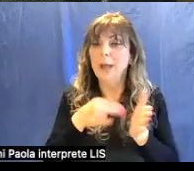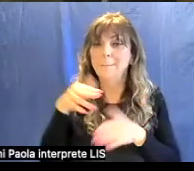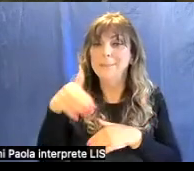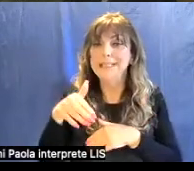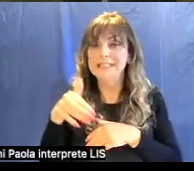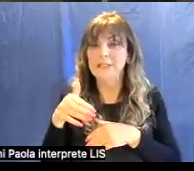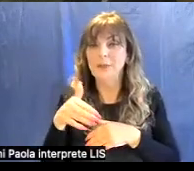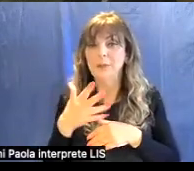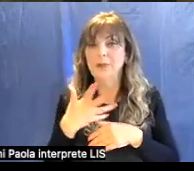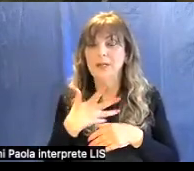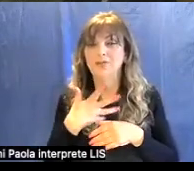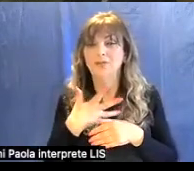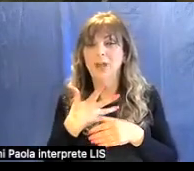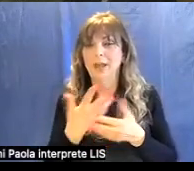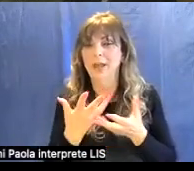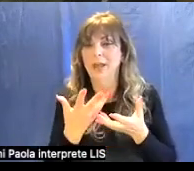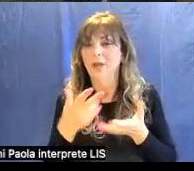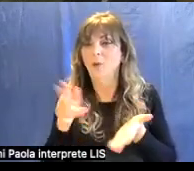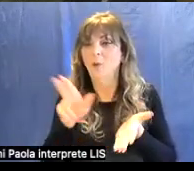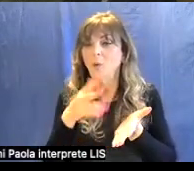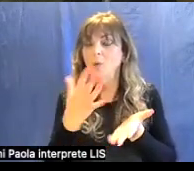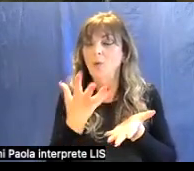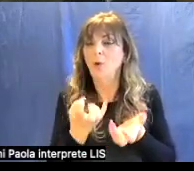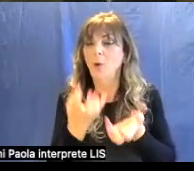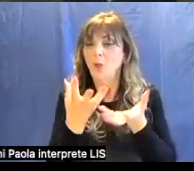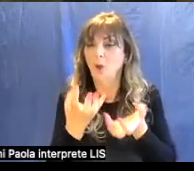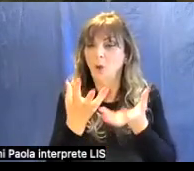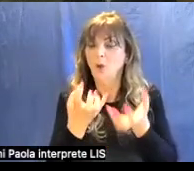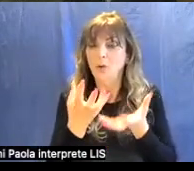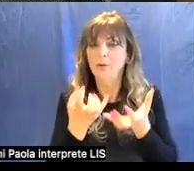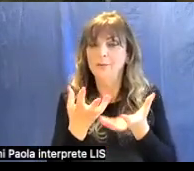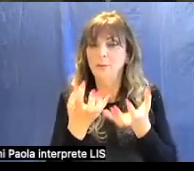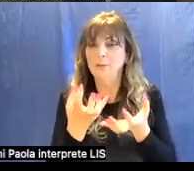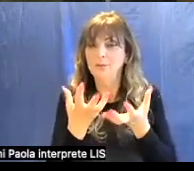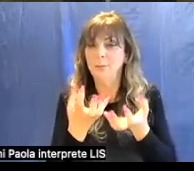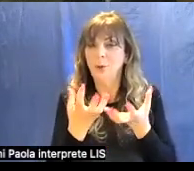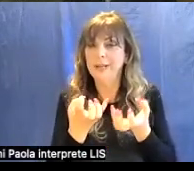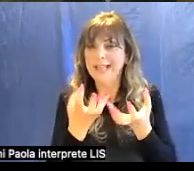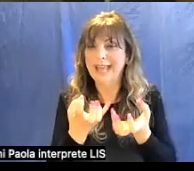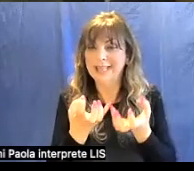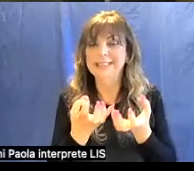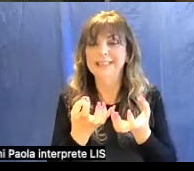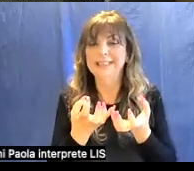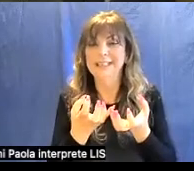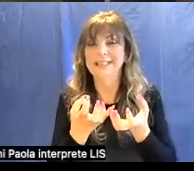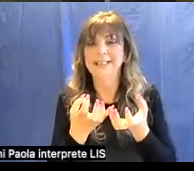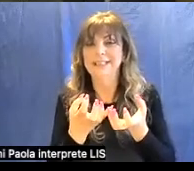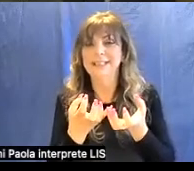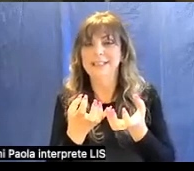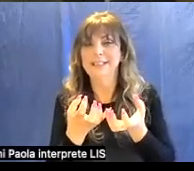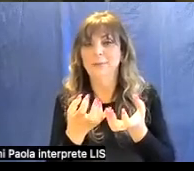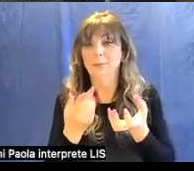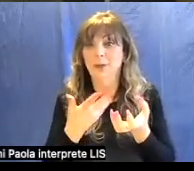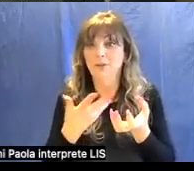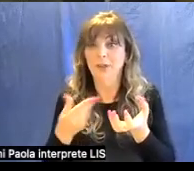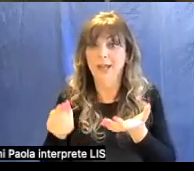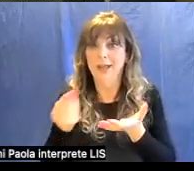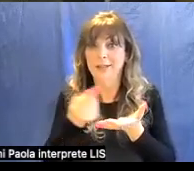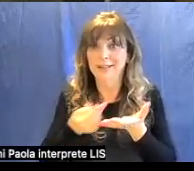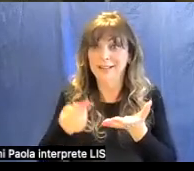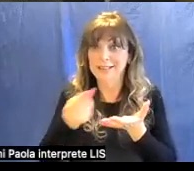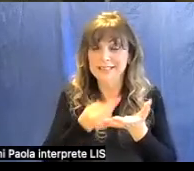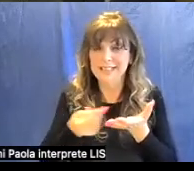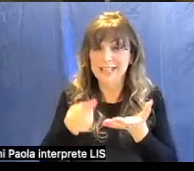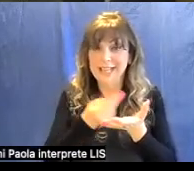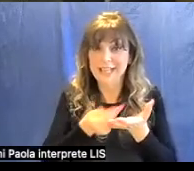applicato un mordente a base oleosa nelle zone che si intende decorare quindi vengono letteralmente disegnate queste parti con questo